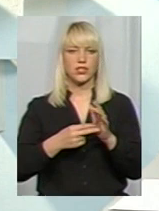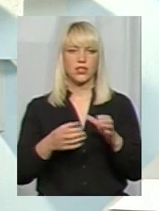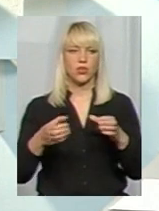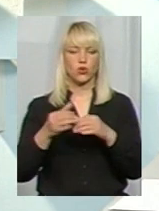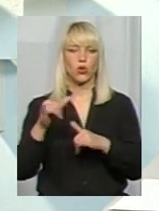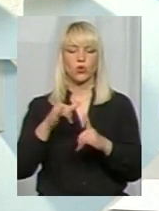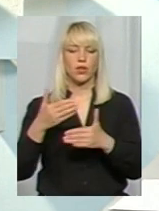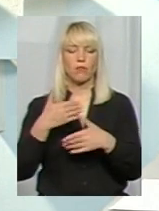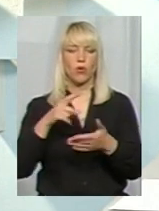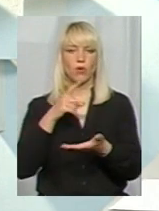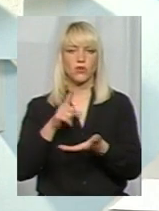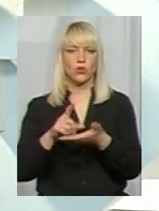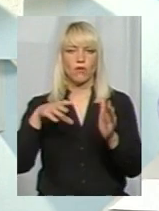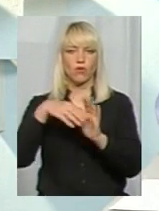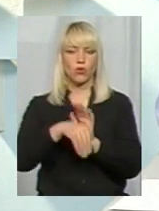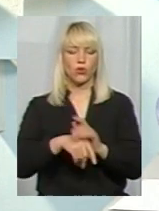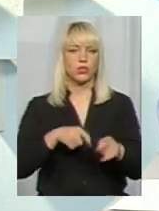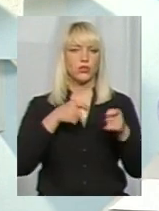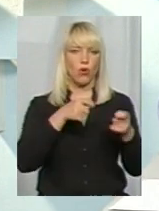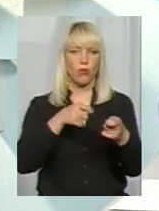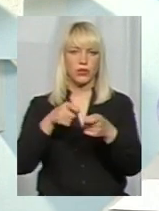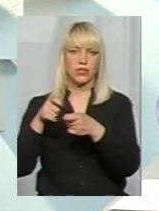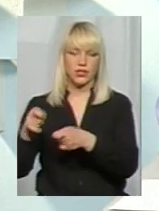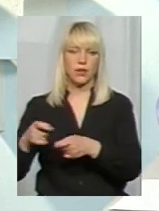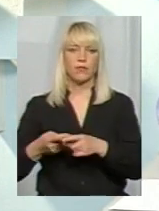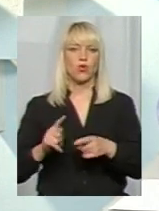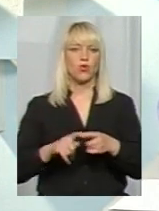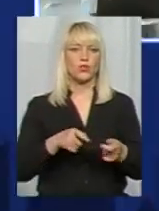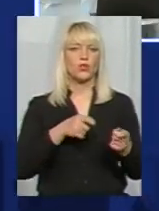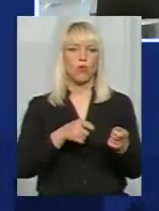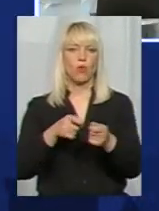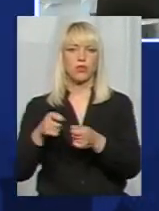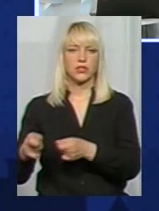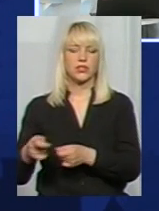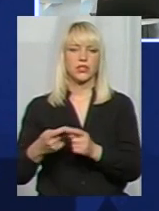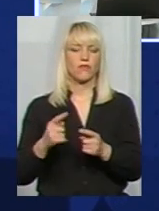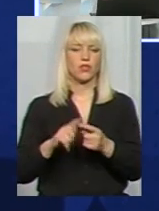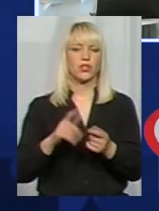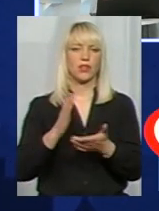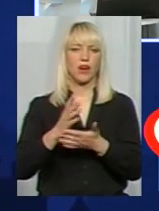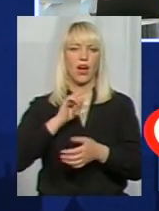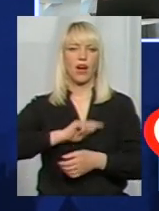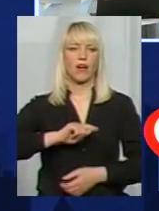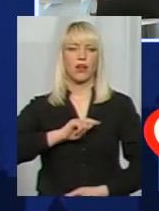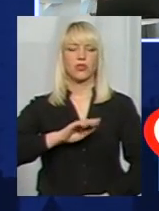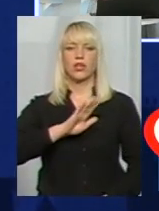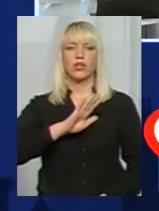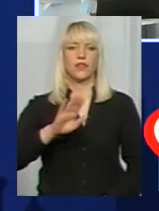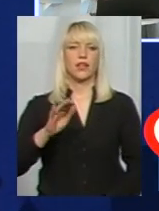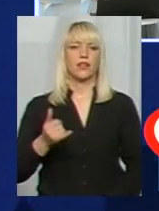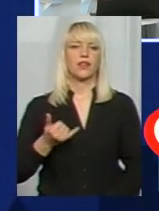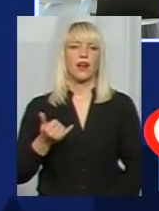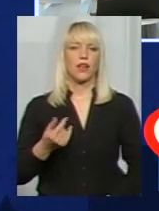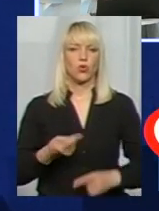входимо, проводить об'їзди. Але ці об'їзди носять характер не для того,